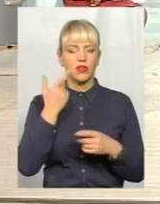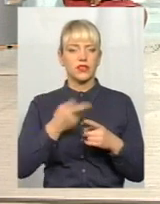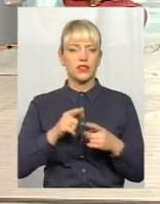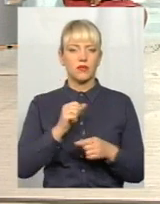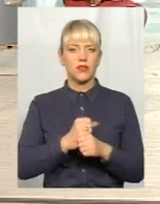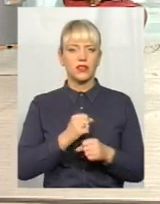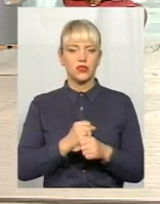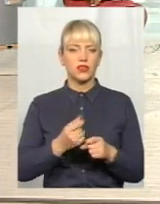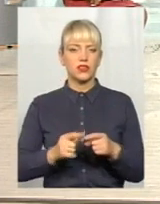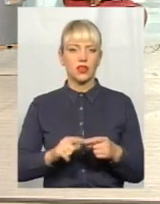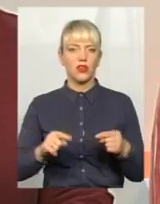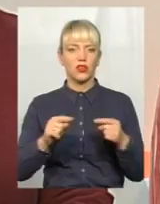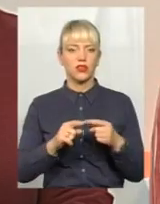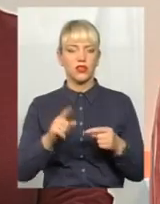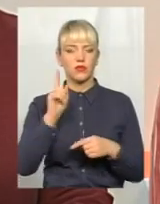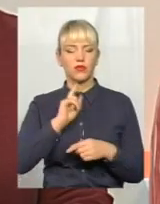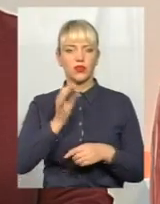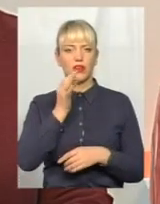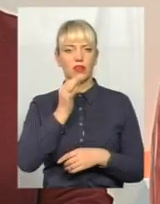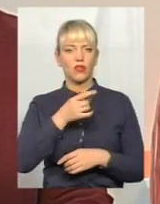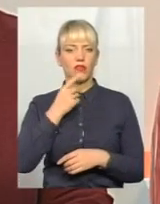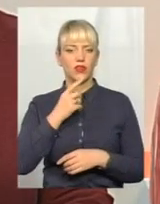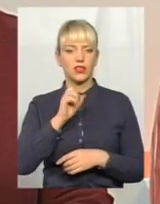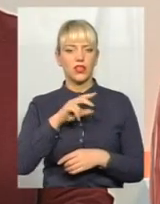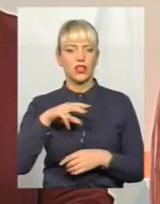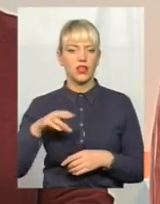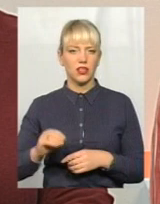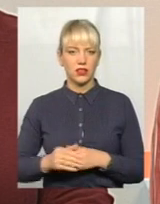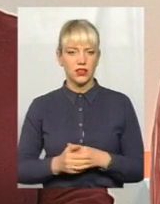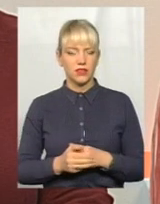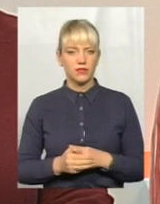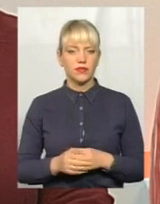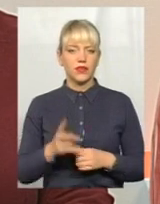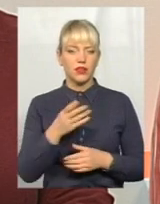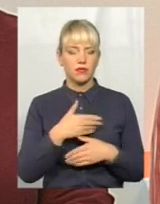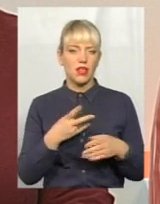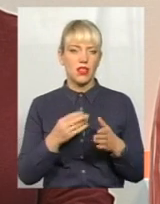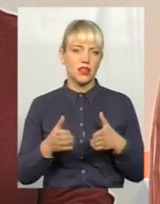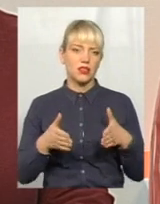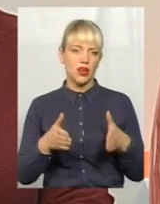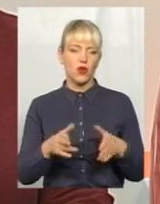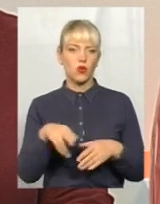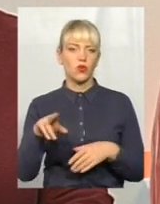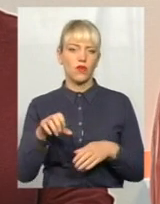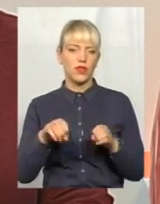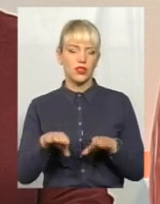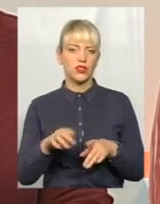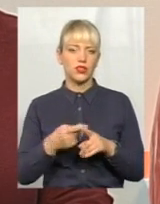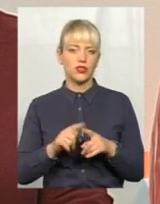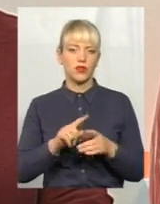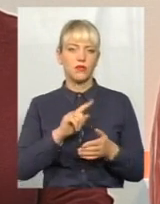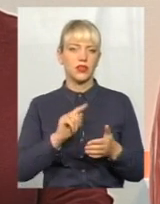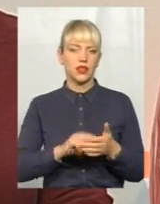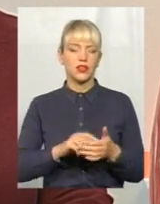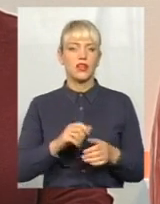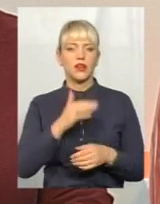Однозначно, що це ще поки що рано говорити. Але ми на шляху до вирішення цього питання. Звісно, що